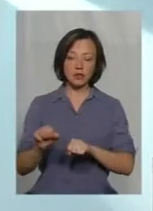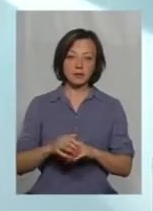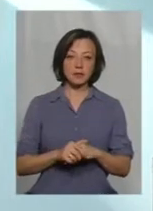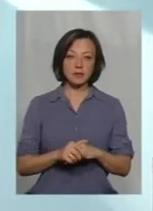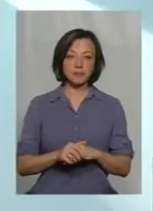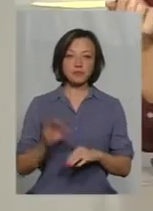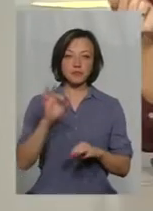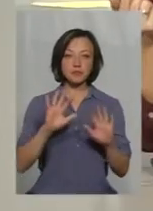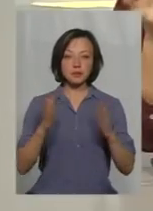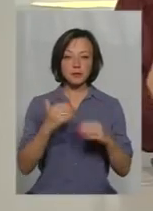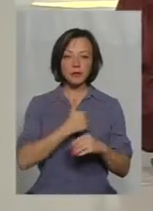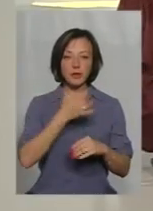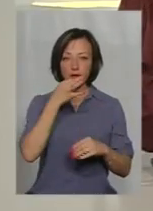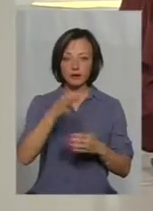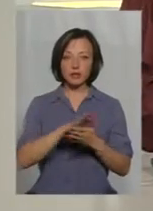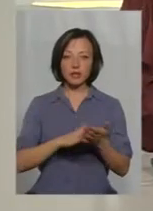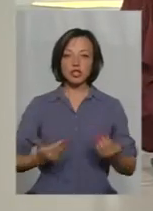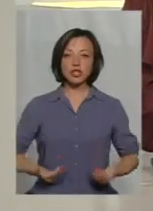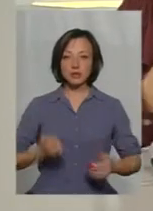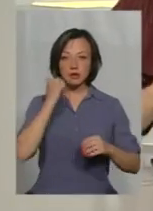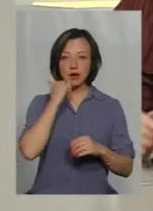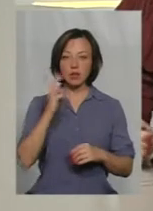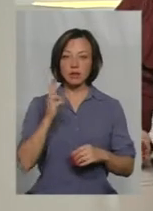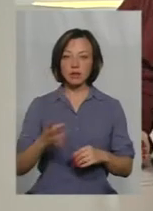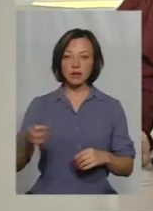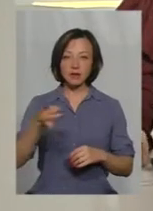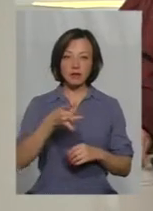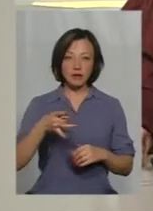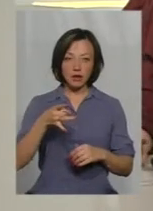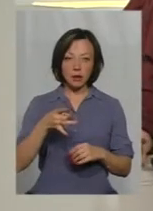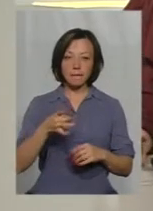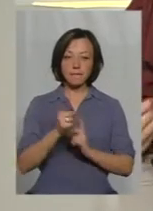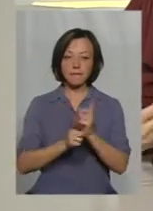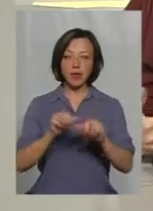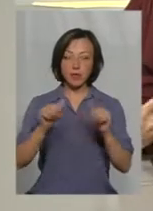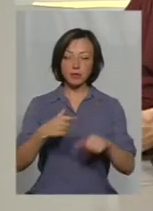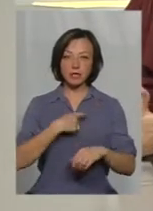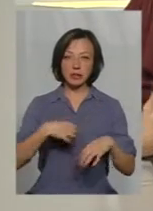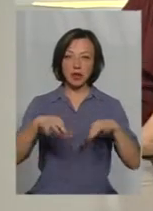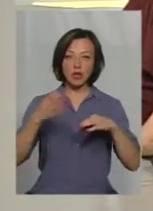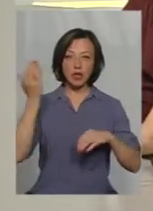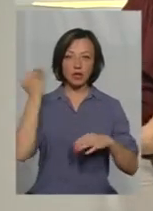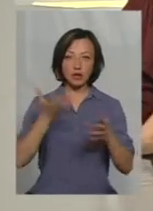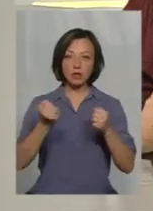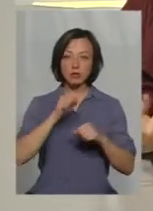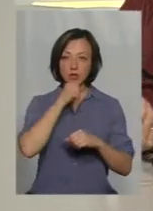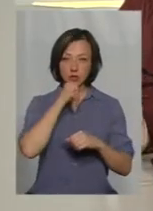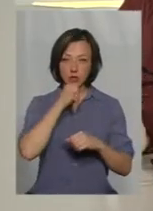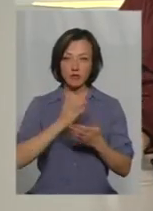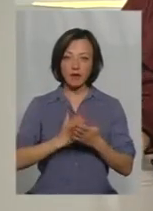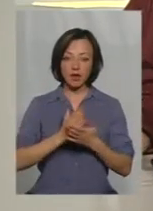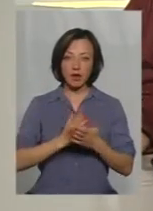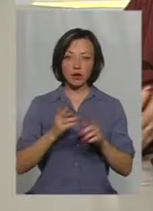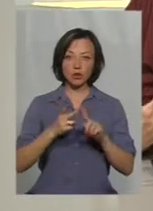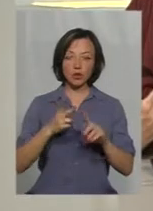Якраз про такий випадок хочу сказати далі. Житель Старокостянтинівщини Микола Репюк переоформив на себе авто, яке раніше отримав його дідусь, ветеран